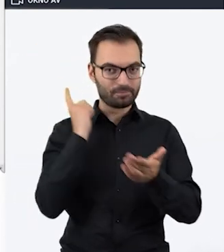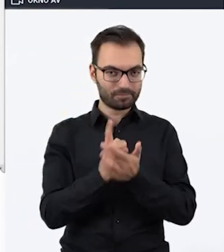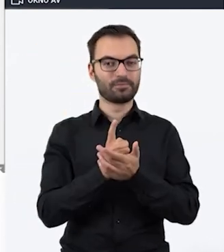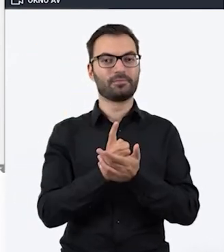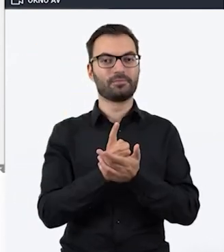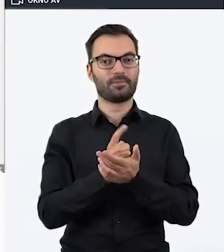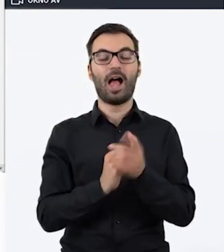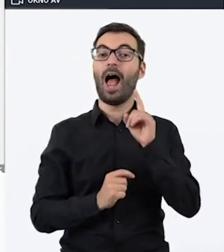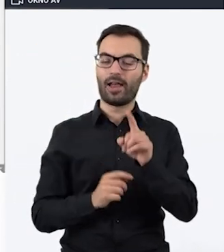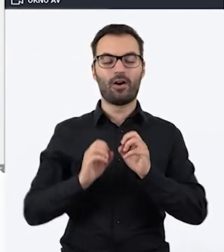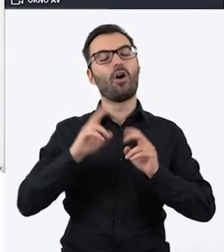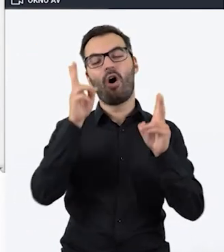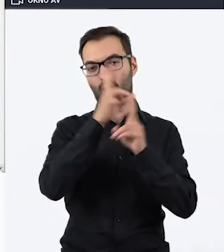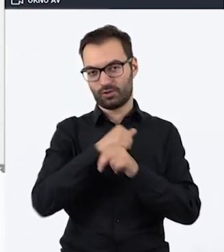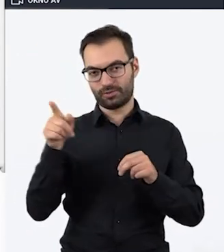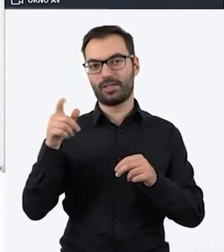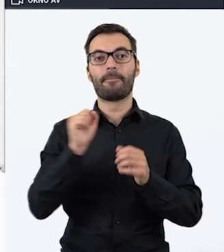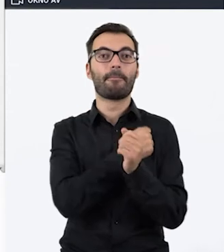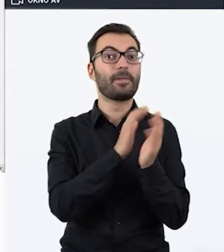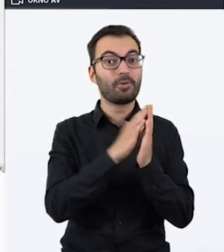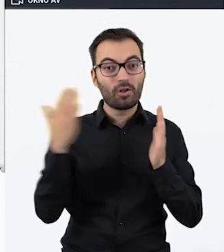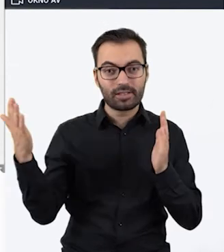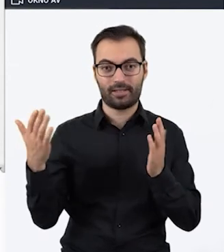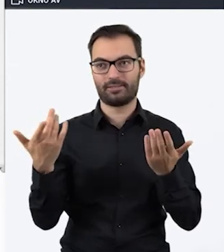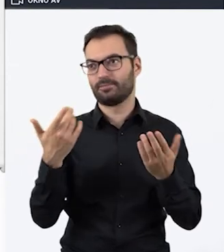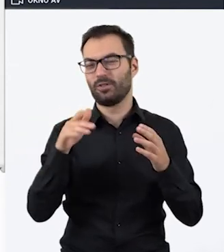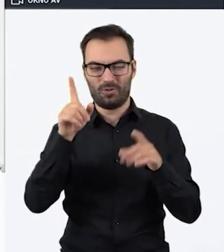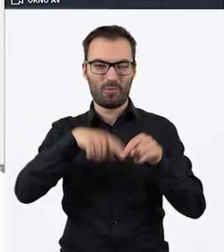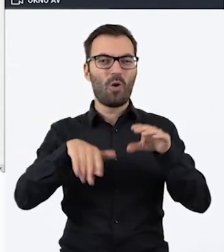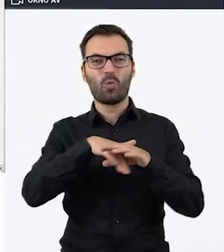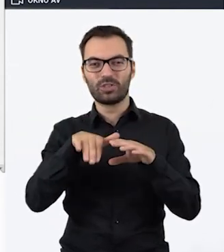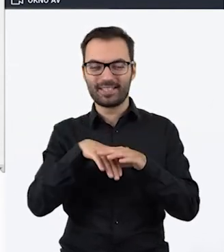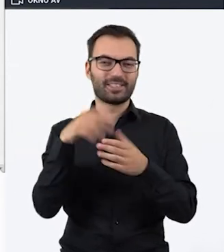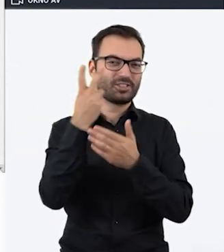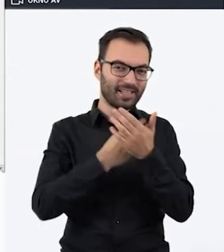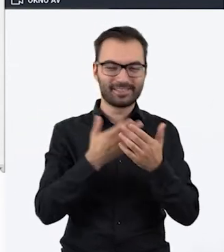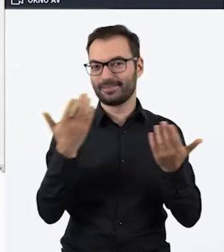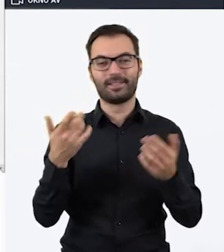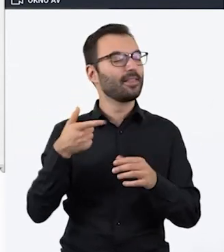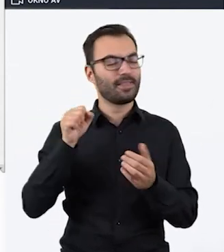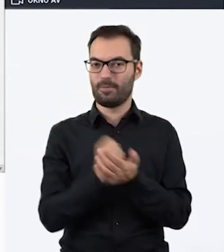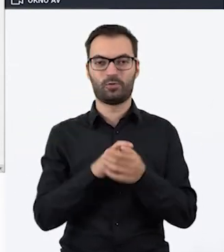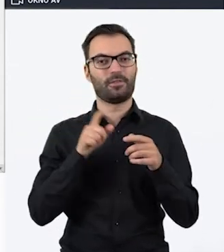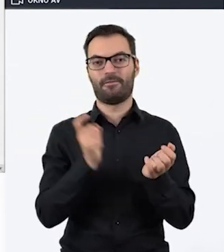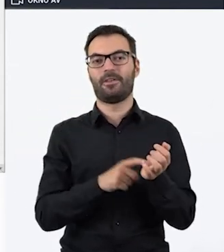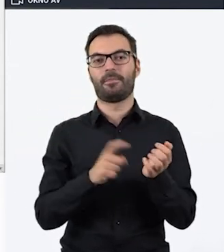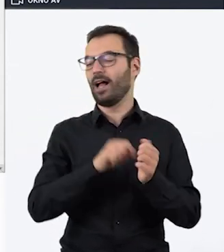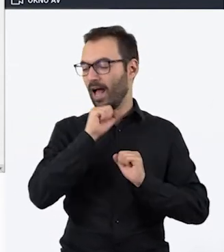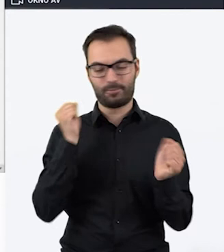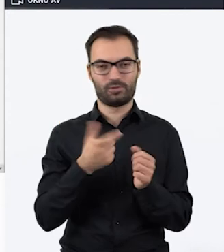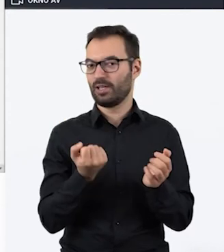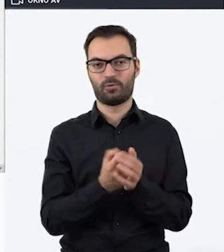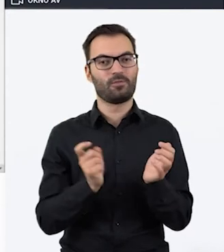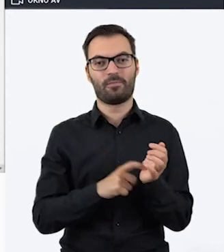zadaniem. Natomiast oczywiście w kontekście biblioteki, czy uczestników i uczestniczek, czytelników i czytelniczek, nie musimy wymagać, broń Boże, tego